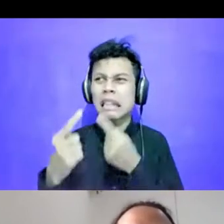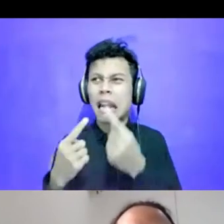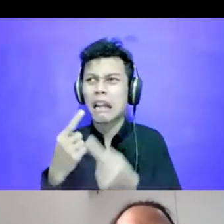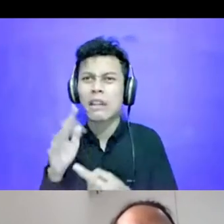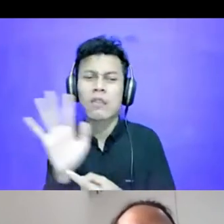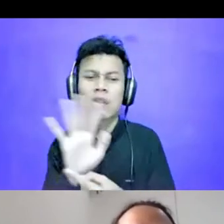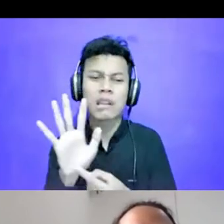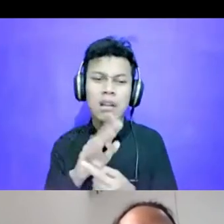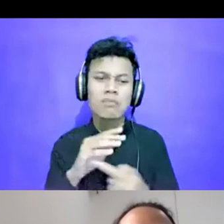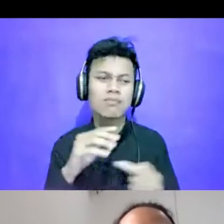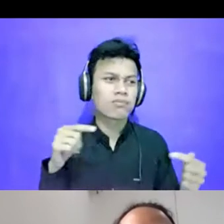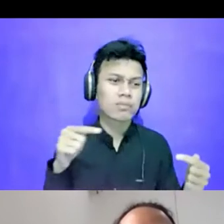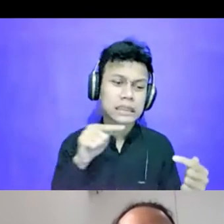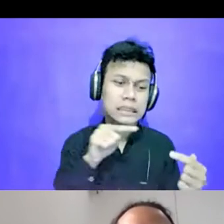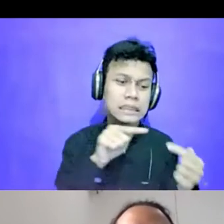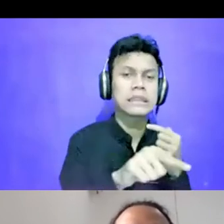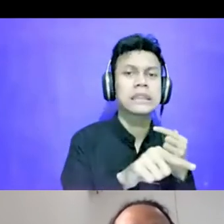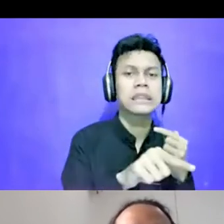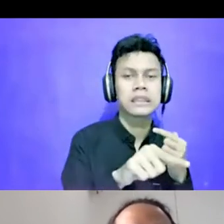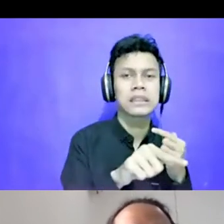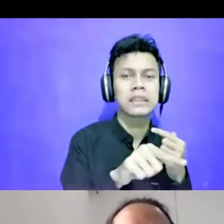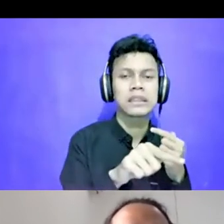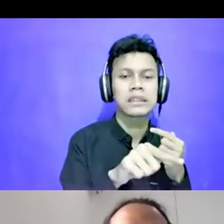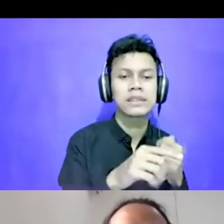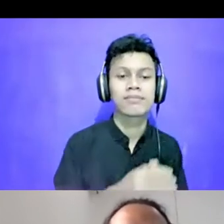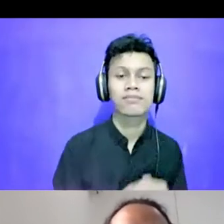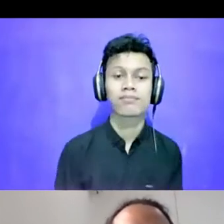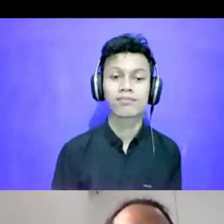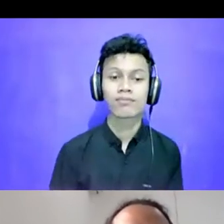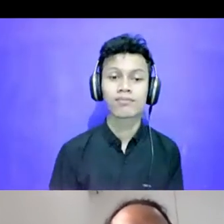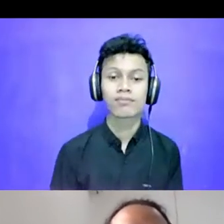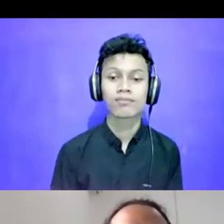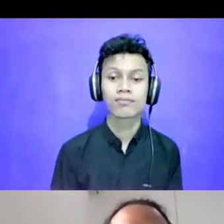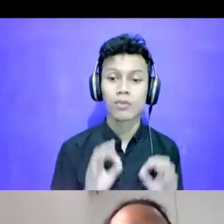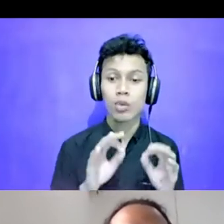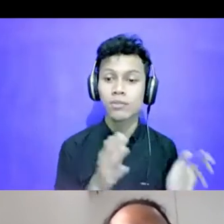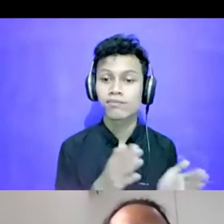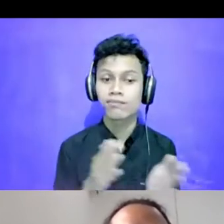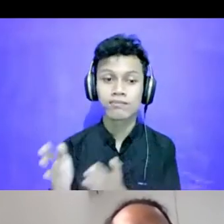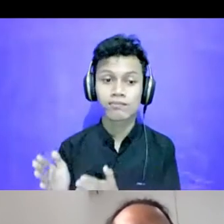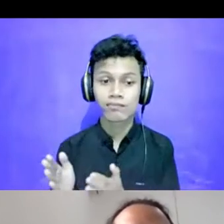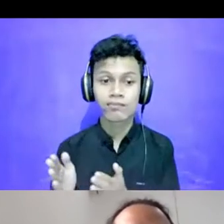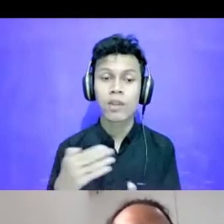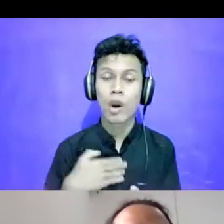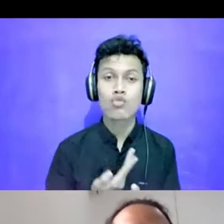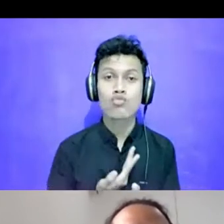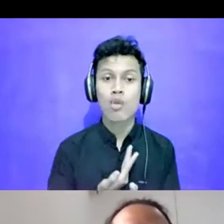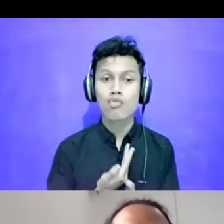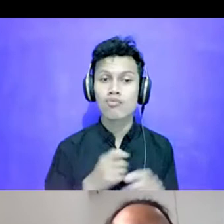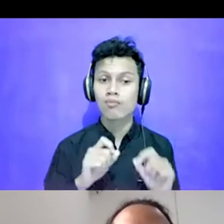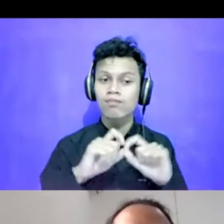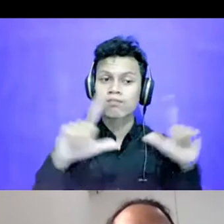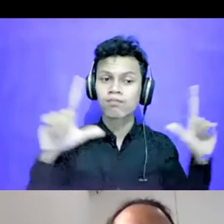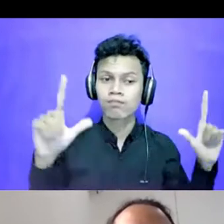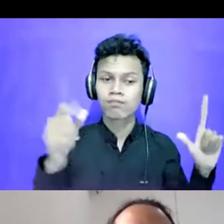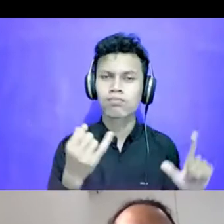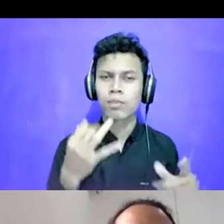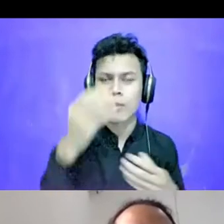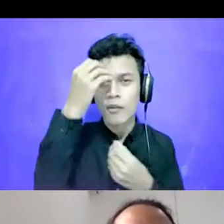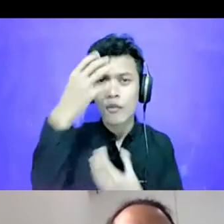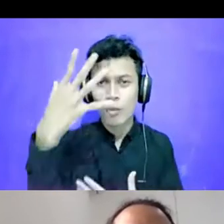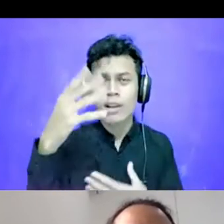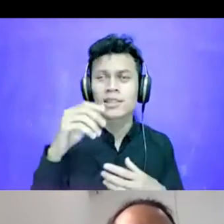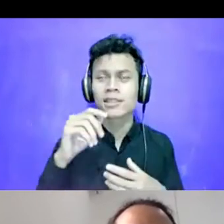Nah Sebelum Kita Masuk Ke Pertanyaan Diskusi Aku Mau Share Beberapa Merkuk Informasi Yang